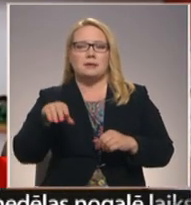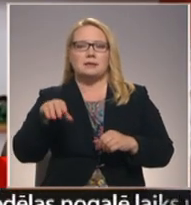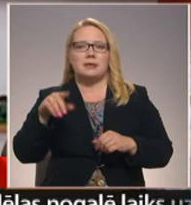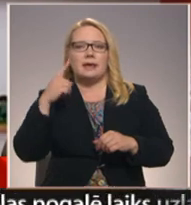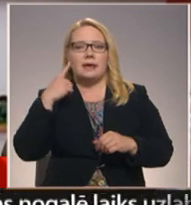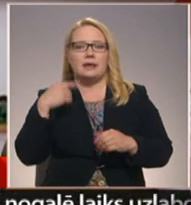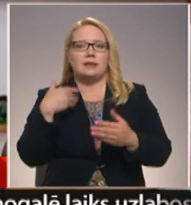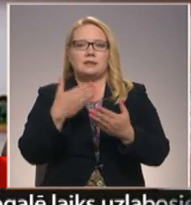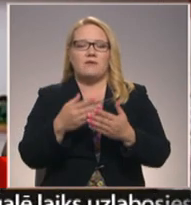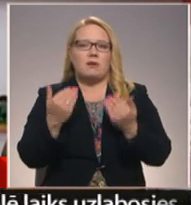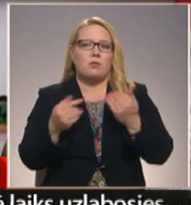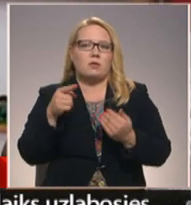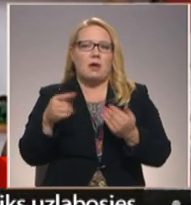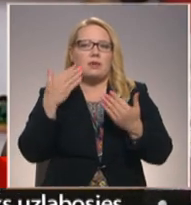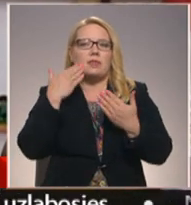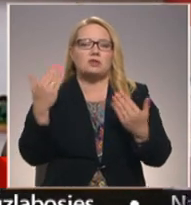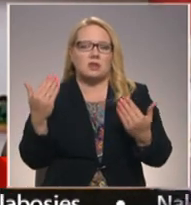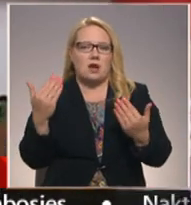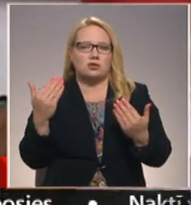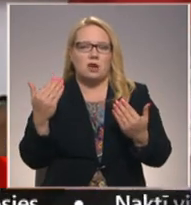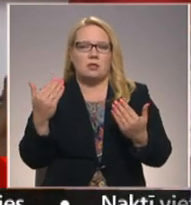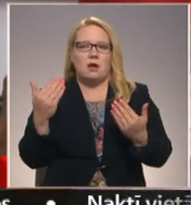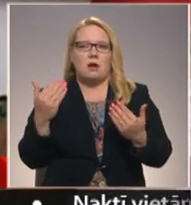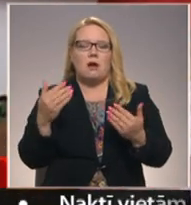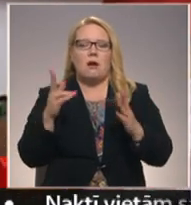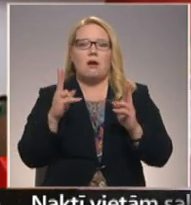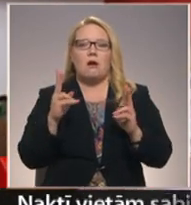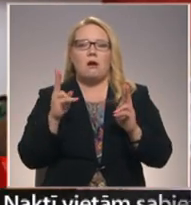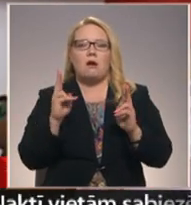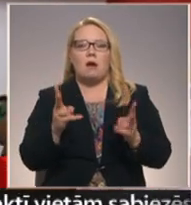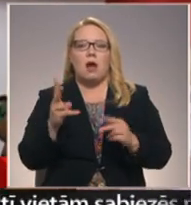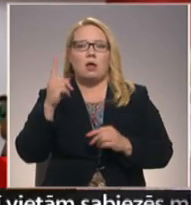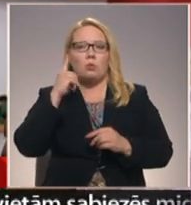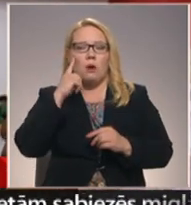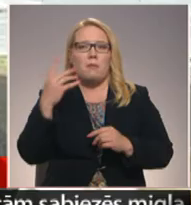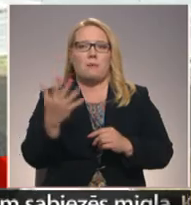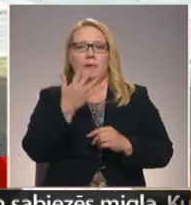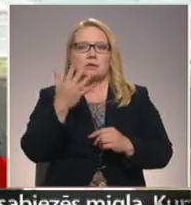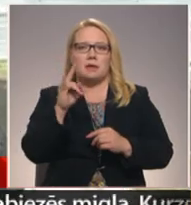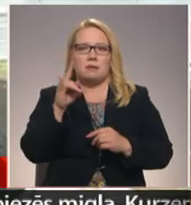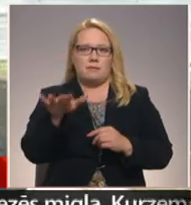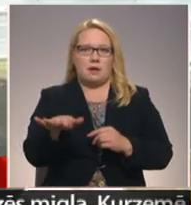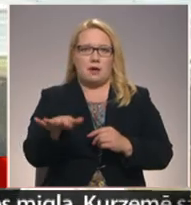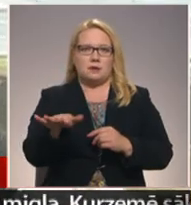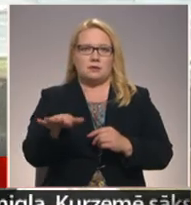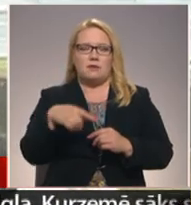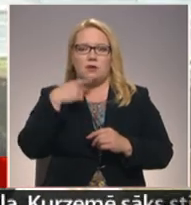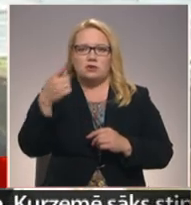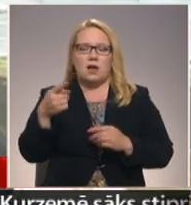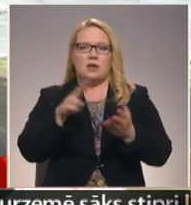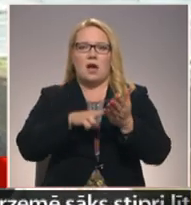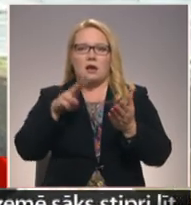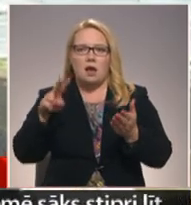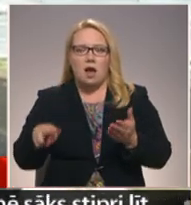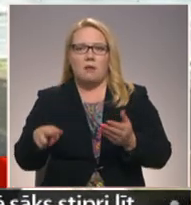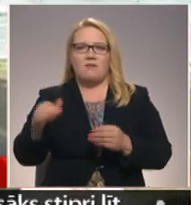tāda nezināšana varbūt arī. Kā domā piedzgadīgs bērns? Ja kā pārā vai ko lieliem